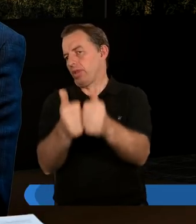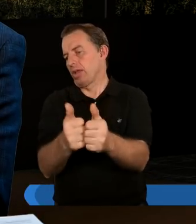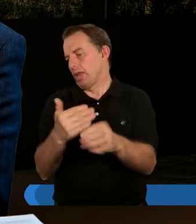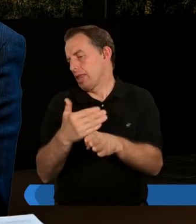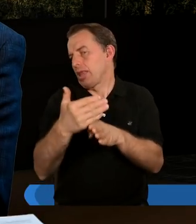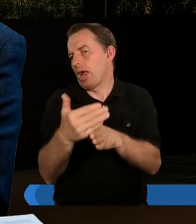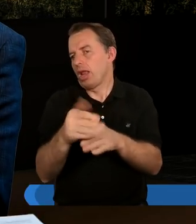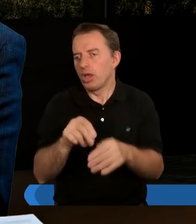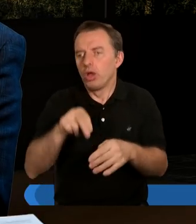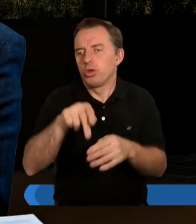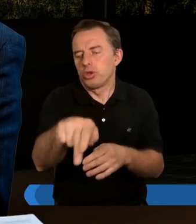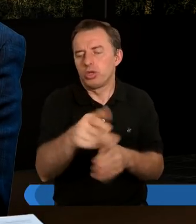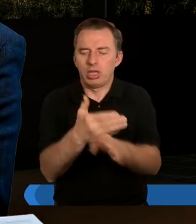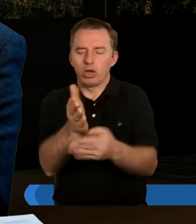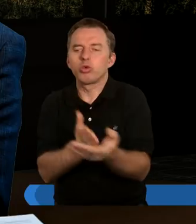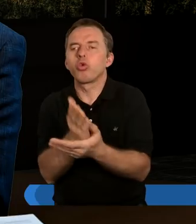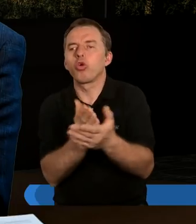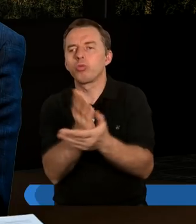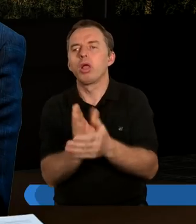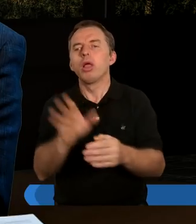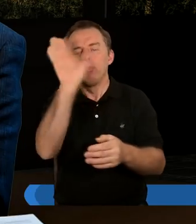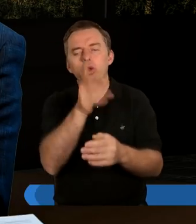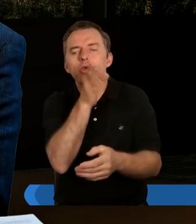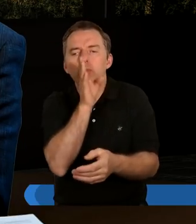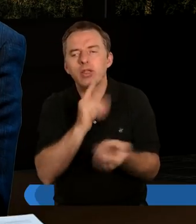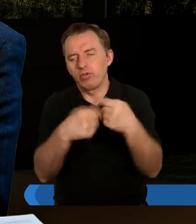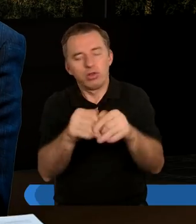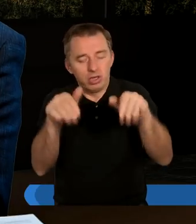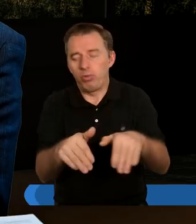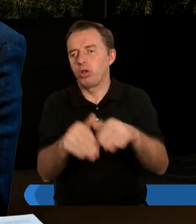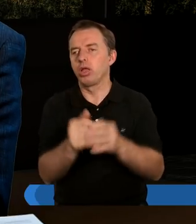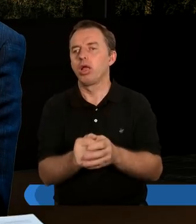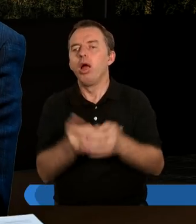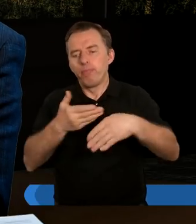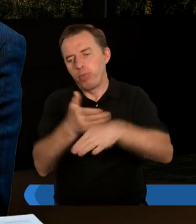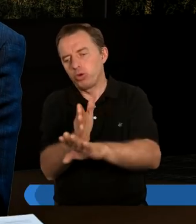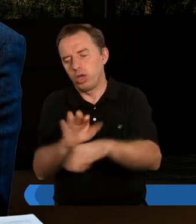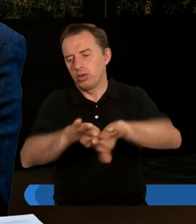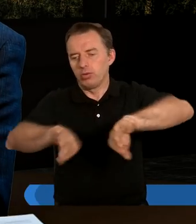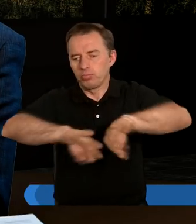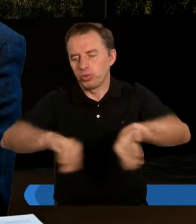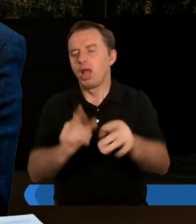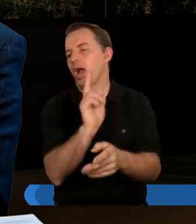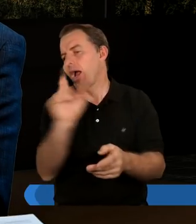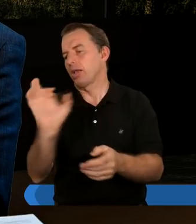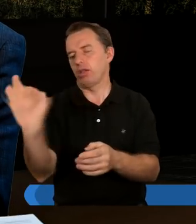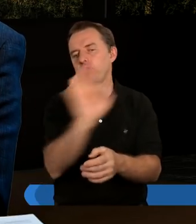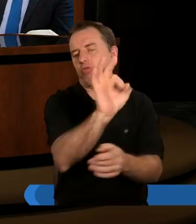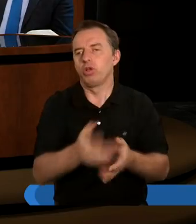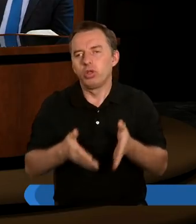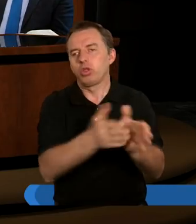stanie dalej iść w służbę, w służbę misyjną taką, tylko podzielili się i poszli swoimi drogami.